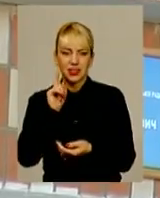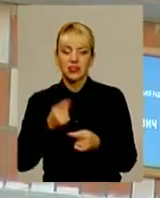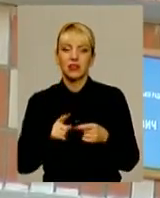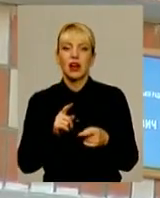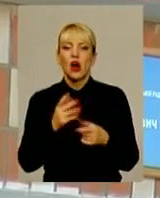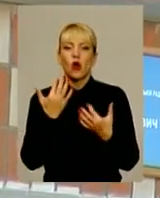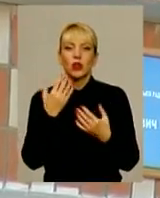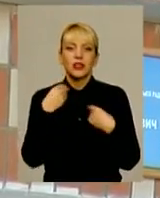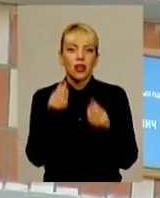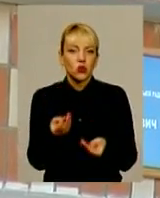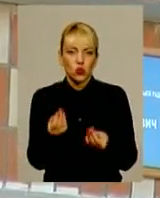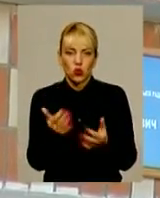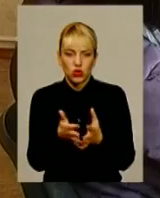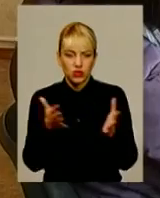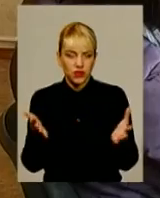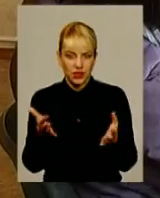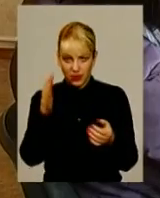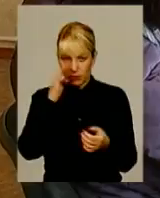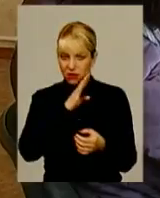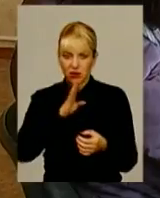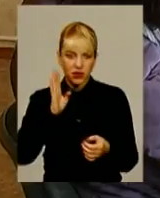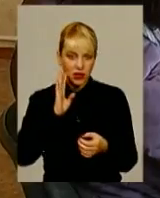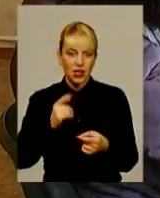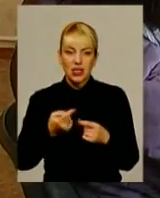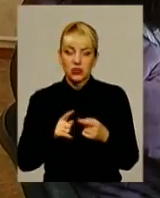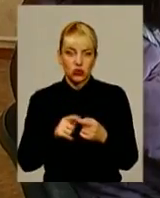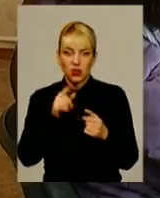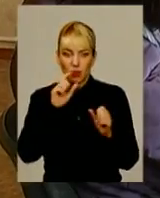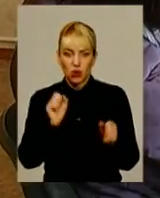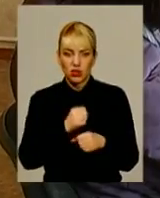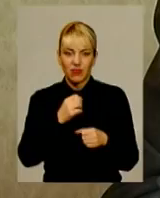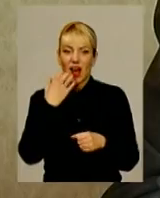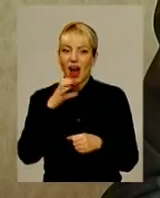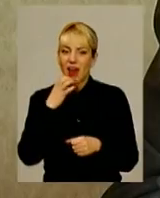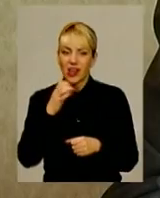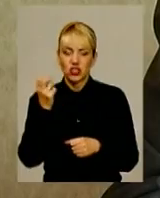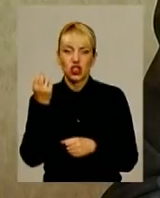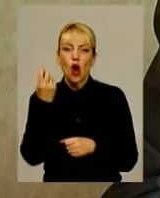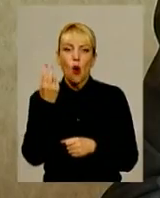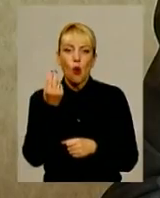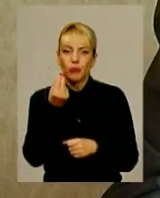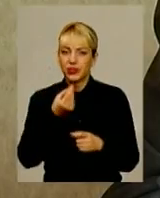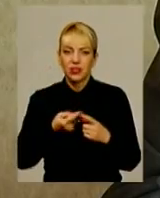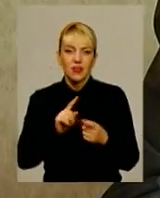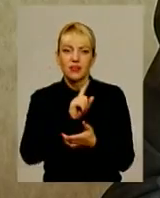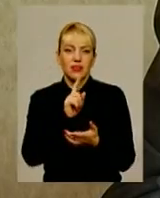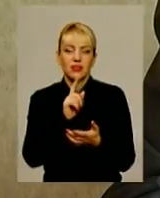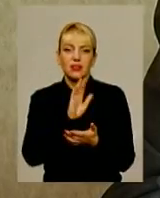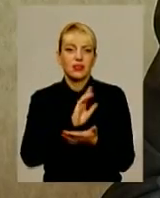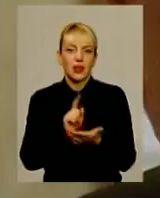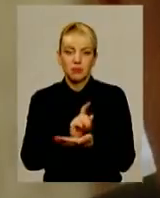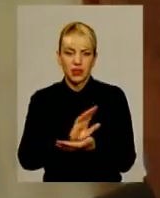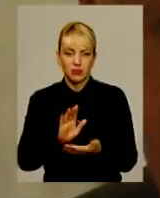гроші, часто просто неможливо. Гарячі обіди під час одноденних екскурсій не передбачені. А батькам рекомендують